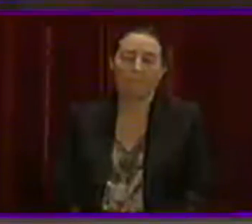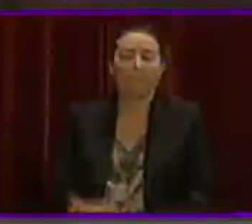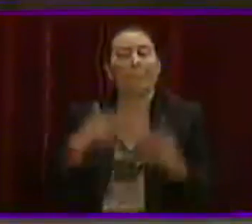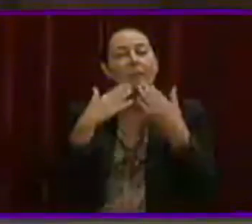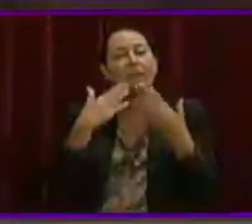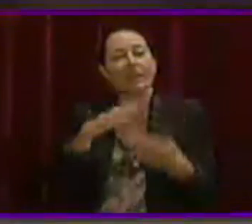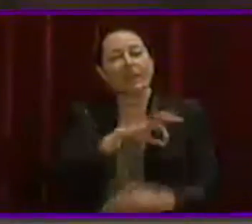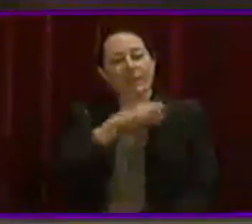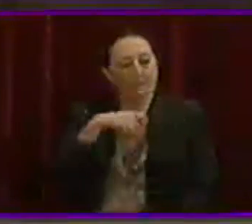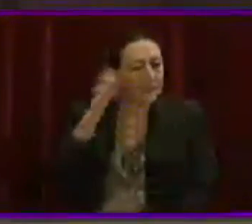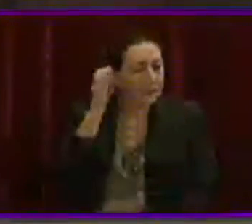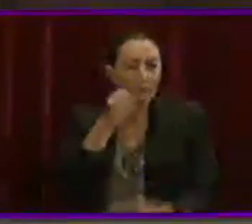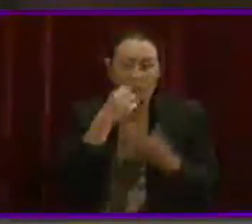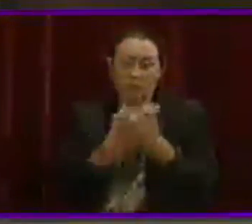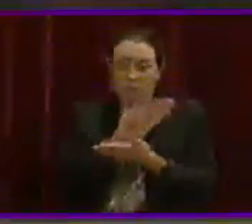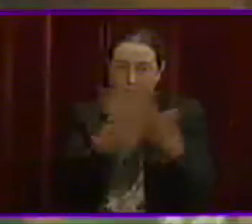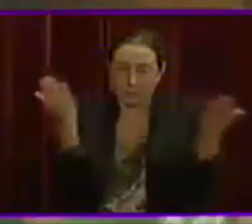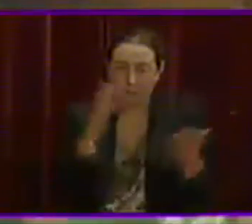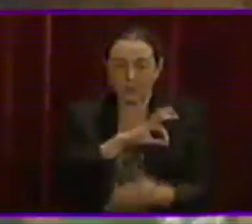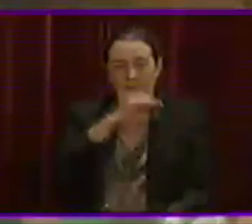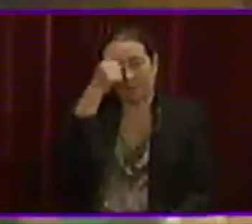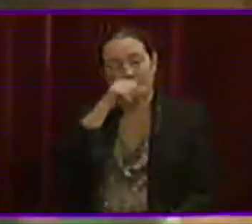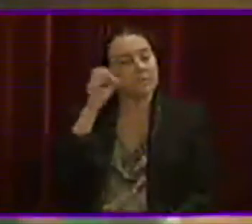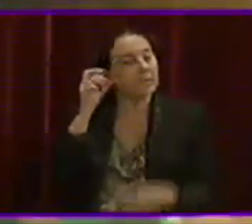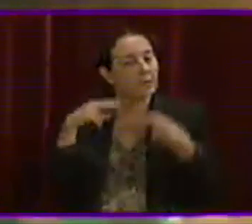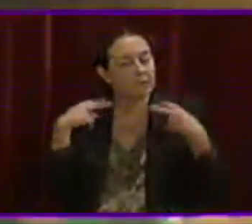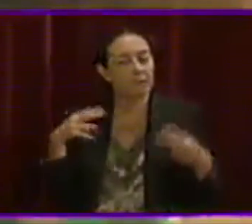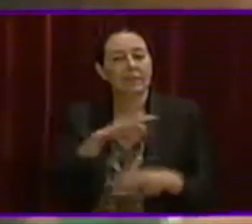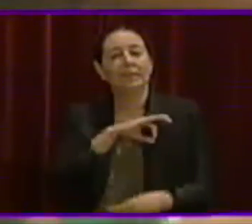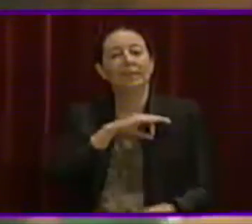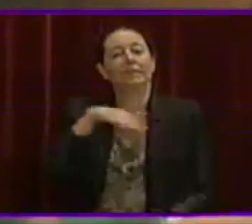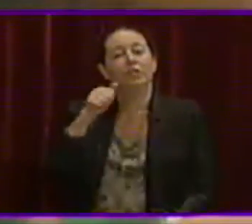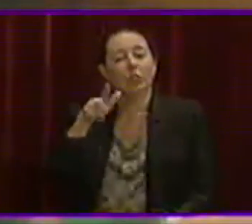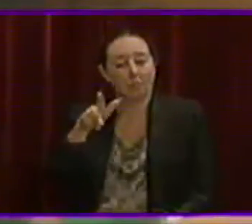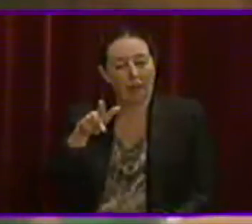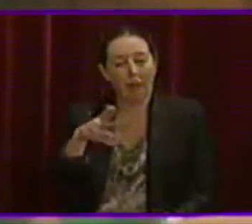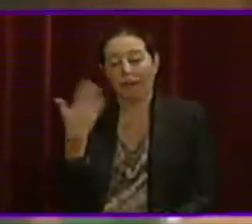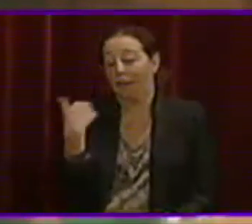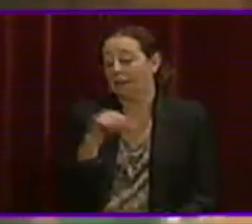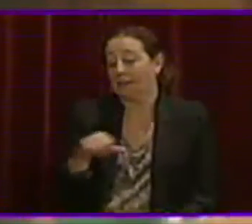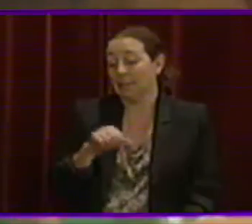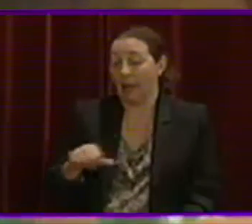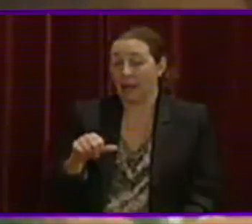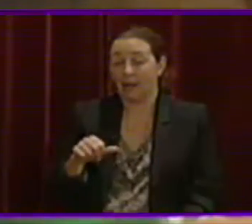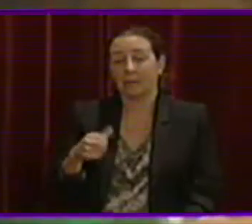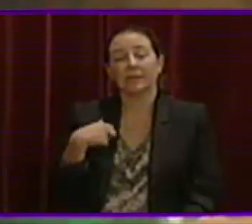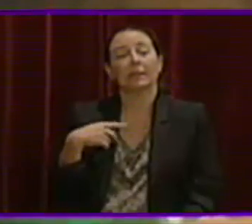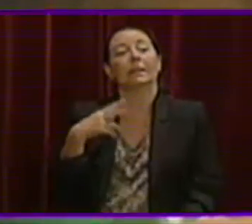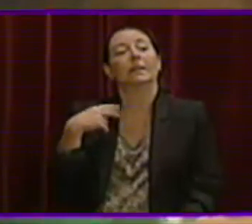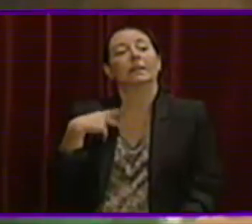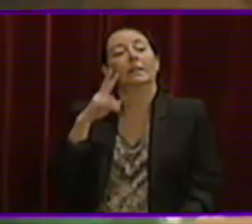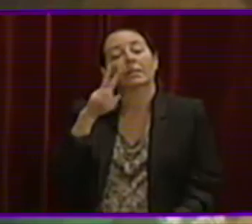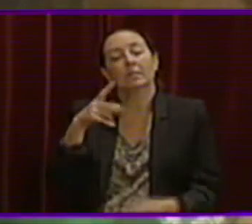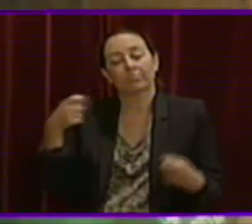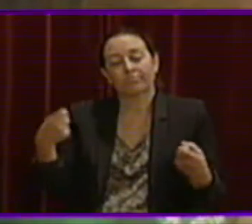Gràcies, senyora presidenta. Bon dia a tots, senyores i senyors diputats. Senyor Marc, aquestes darreres setmanes hem assistit a una nova